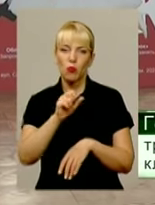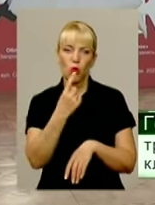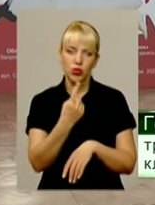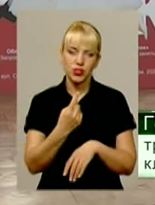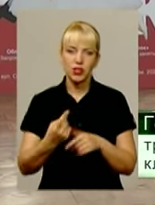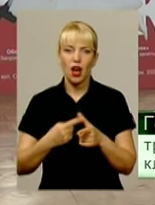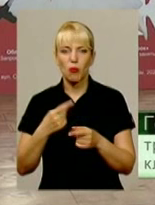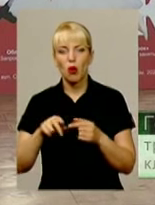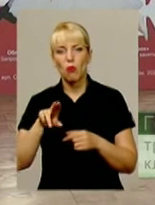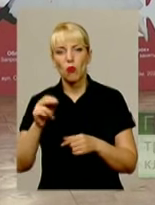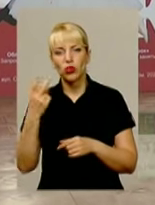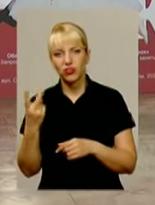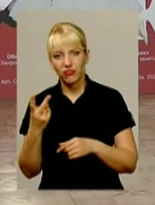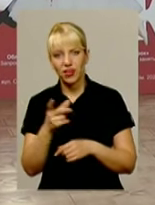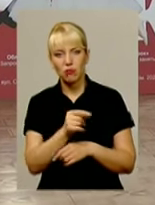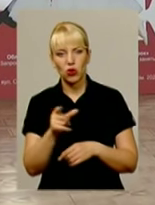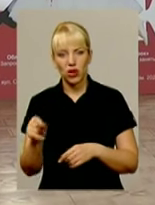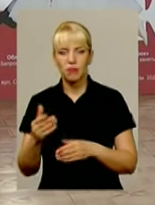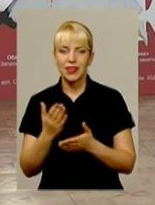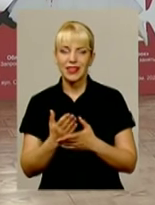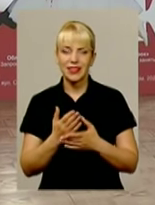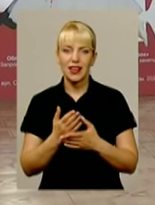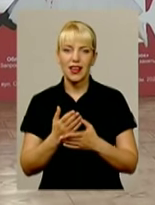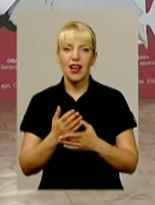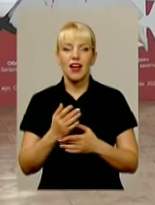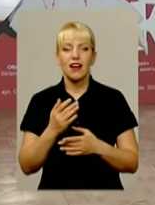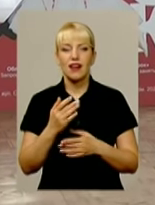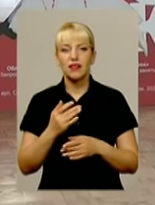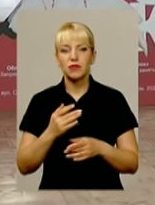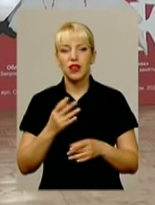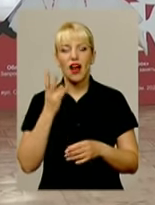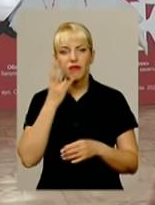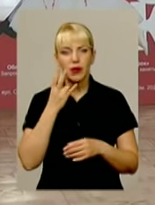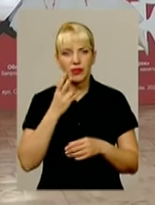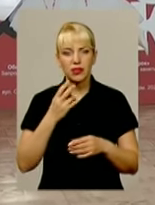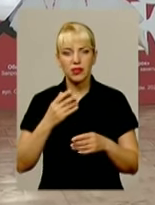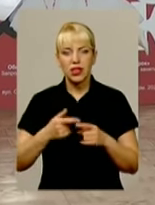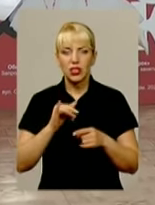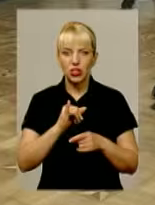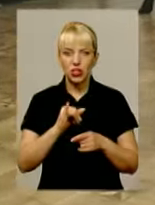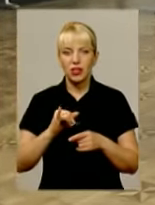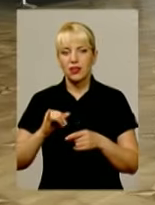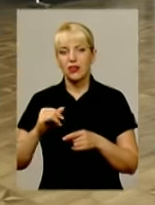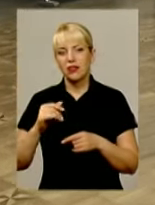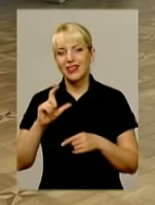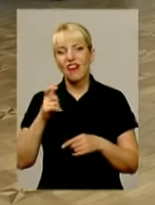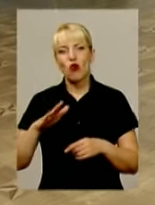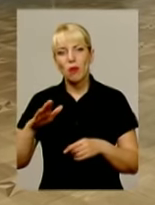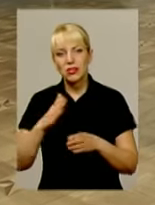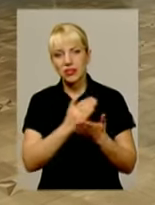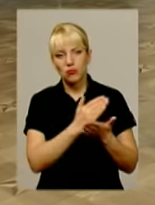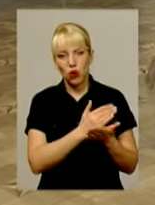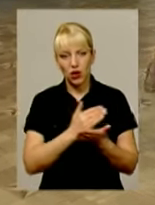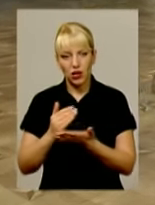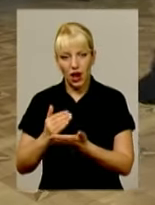Є лейтономериканська програма, є є європейська програма танців. А є десятка, так називаємо, там, де ми танцюємо, і ту, і ту програму. Втім, не лише ця пара